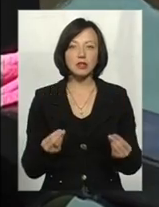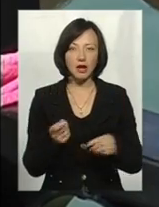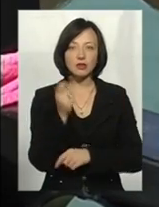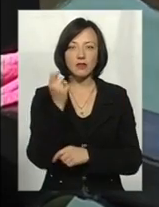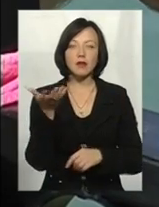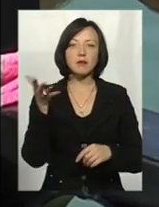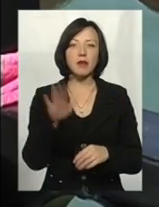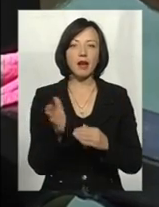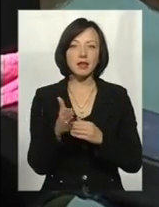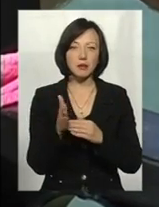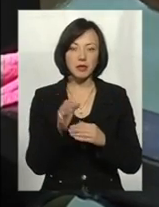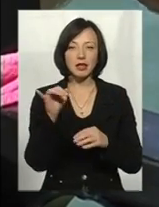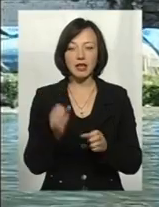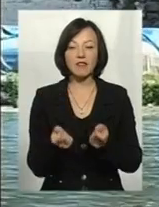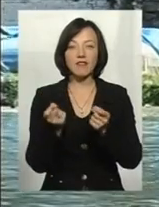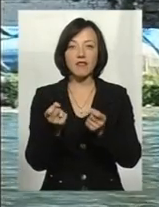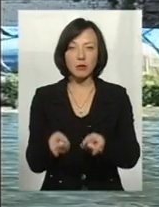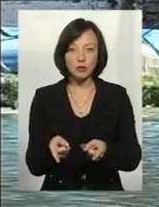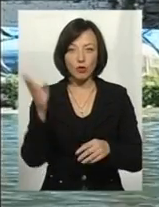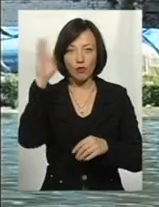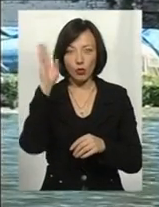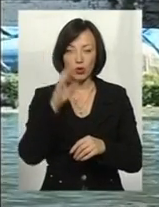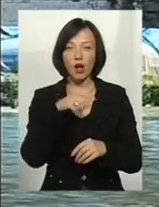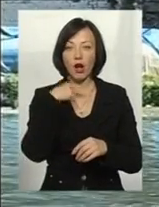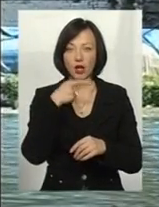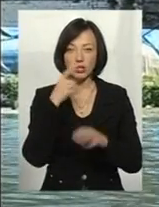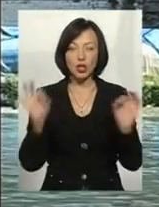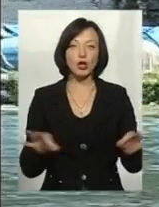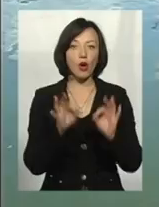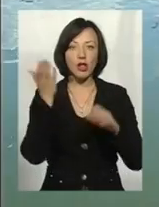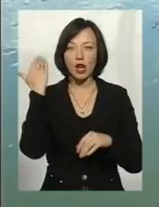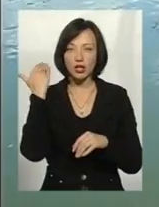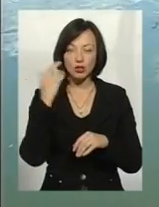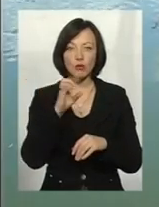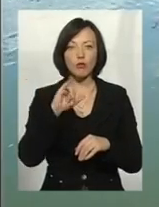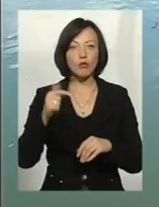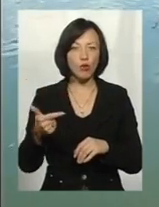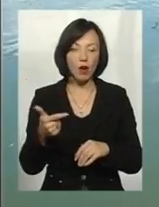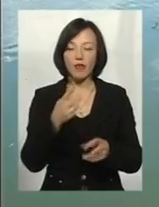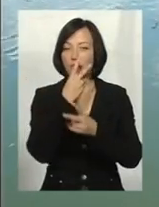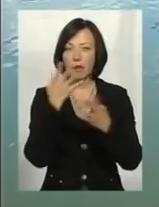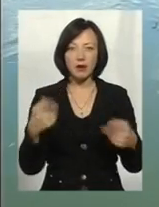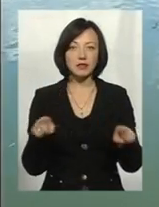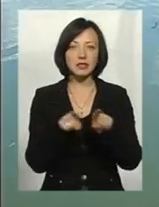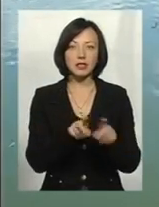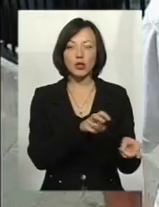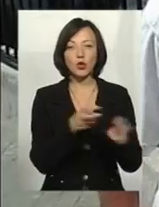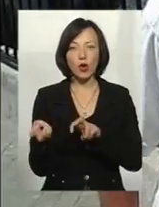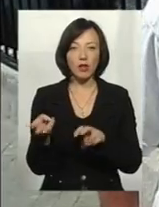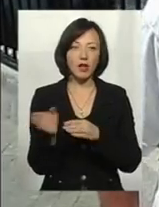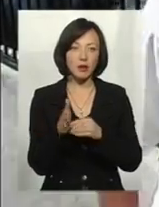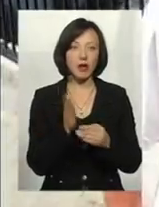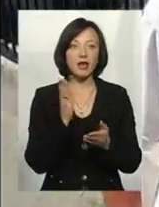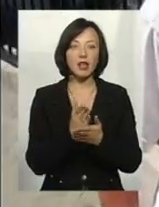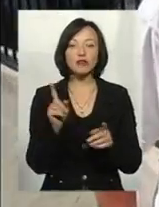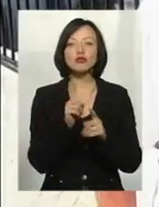вже п'ять рибин і випустив назад у воду. Утім, каже, ніколи раніше у Південному Бузі не бачив стільки дохлини. Людя,